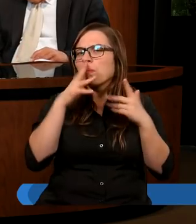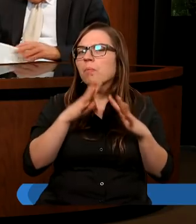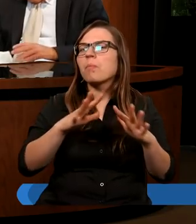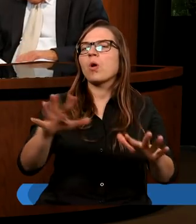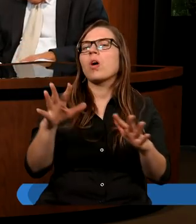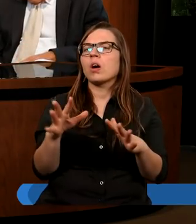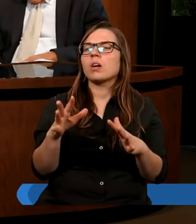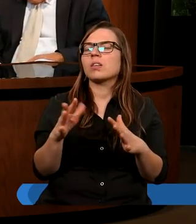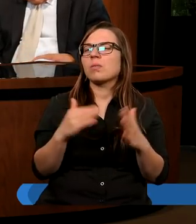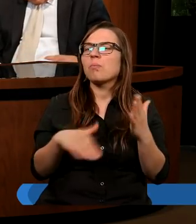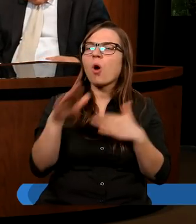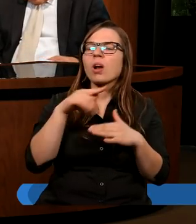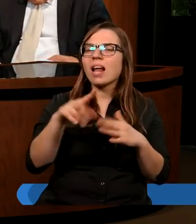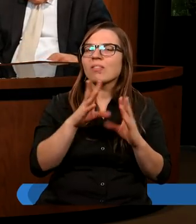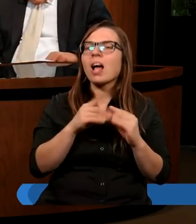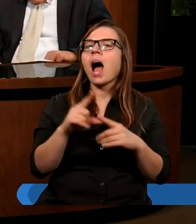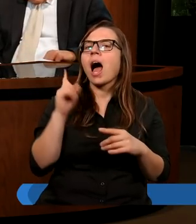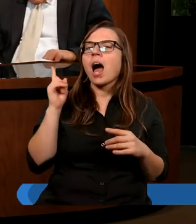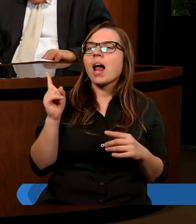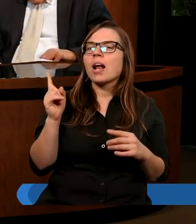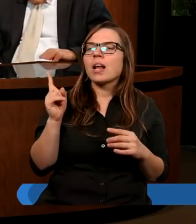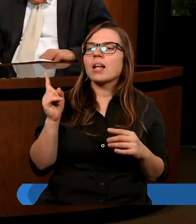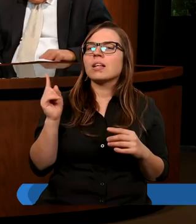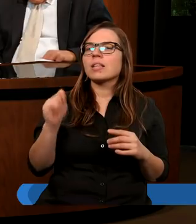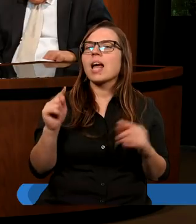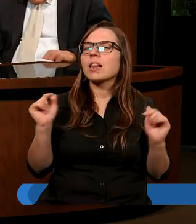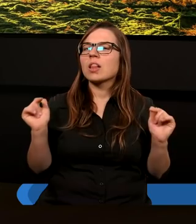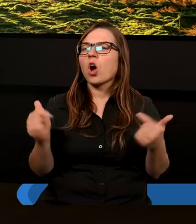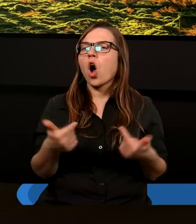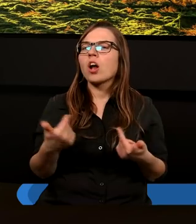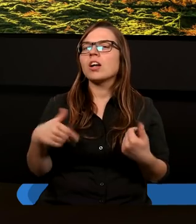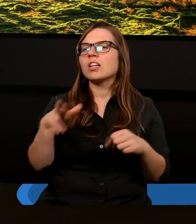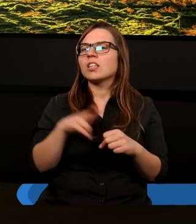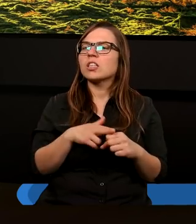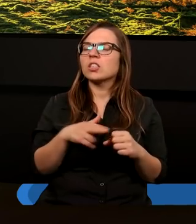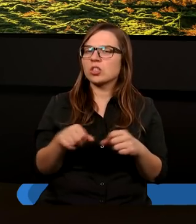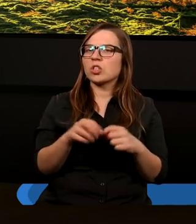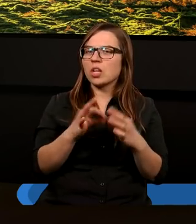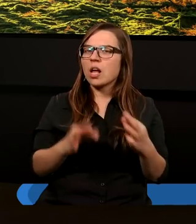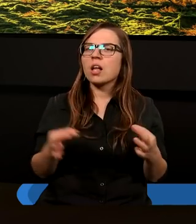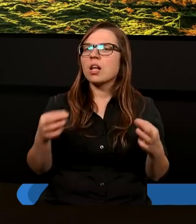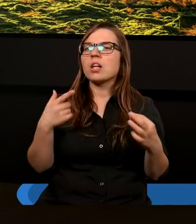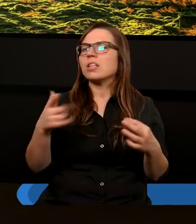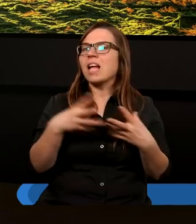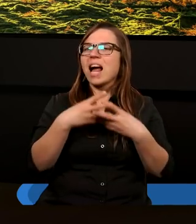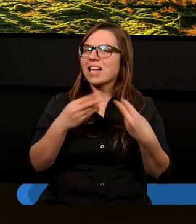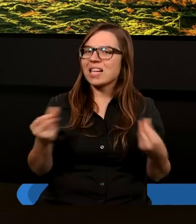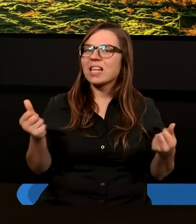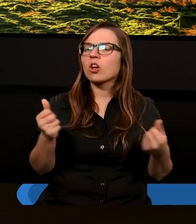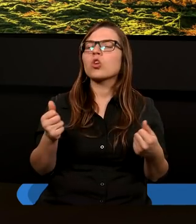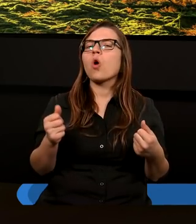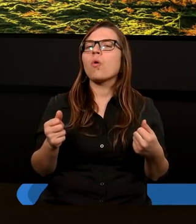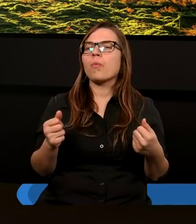że to jest jego wola, no ale ten konflikt, który istniał do tej pory, on nie zniknął, jak to